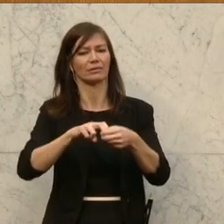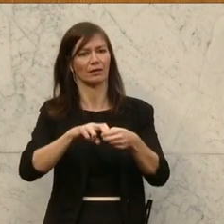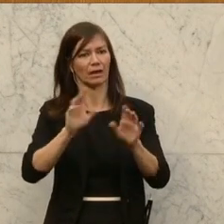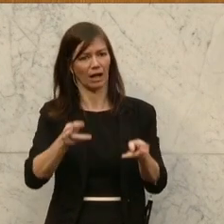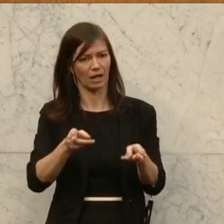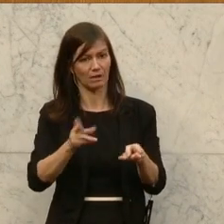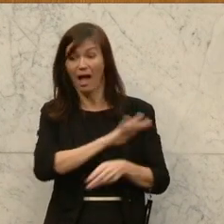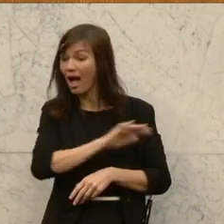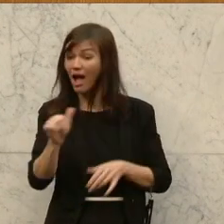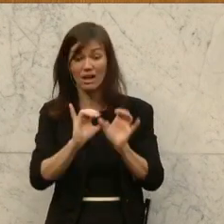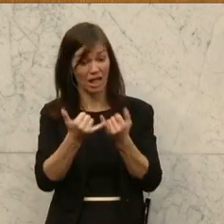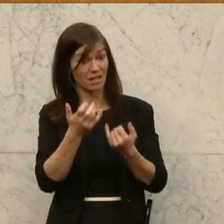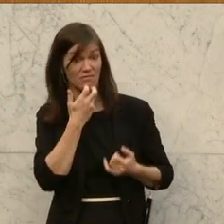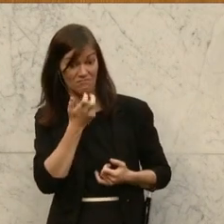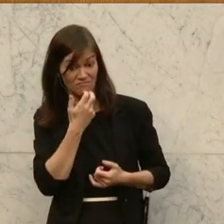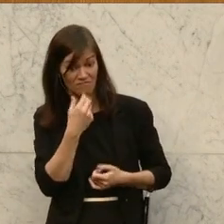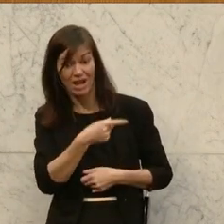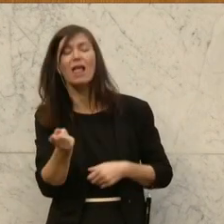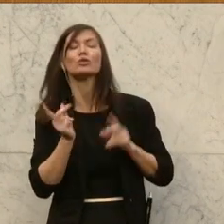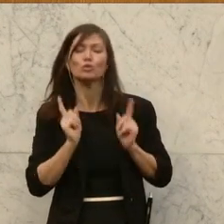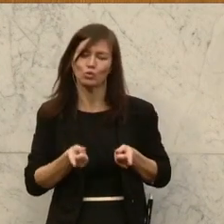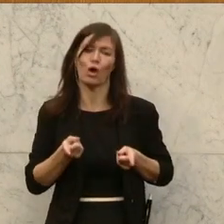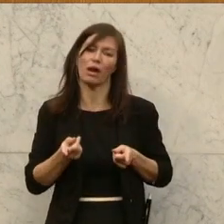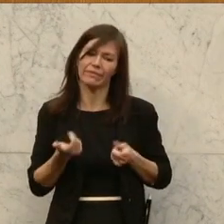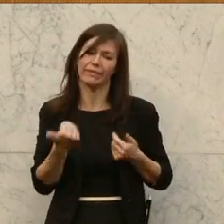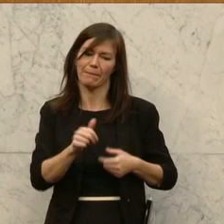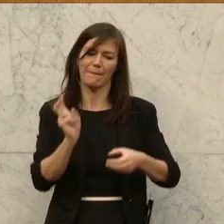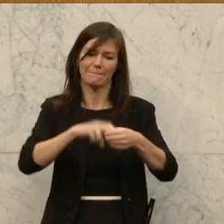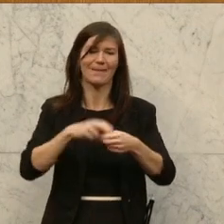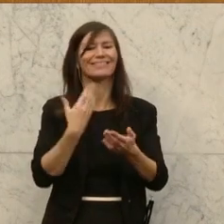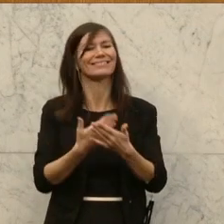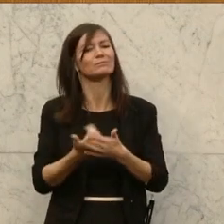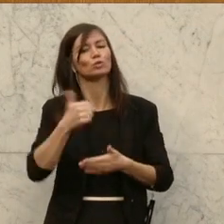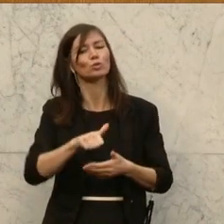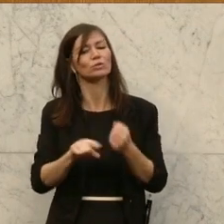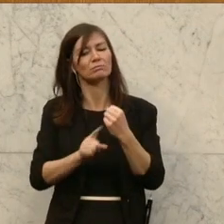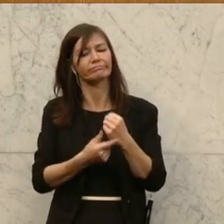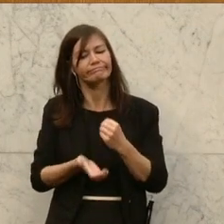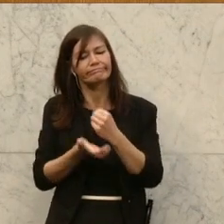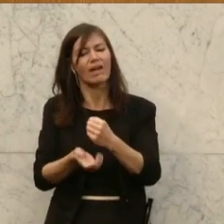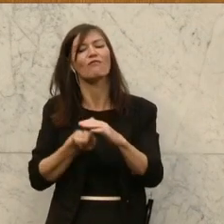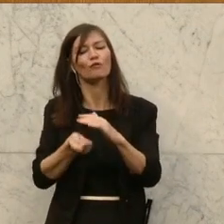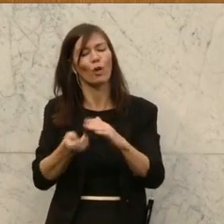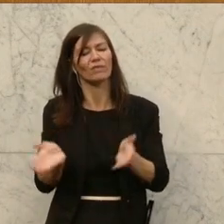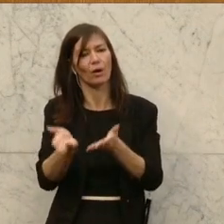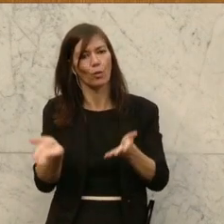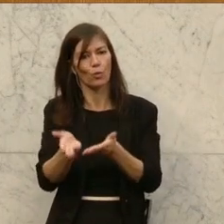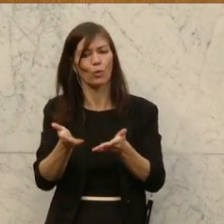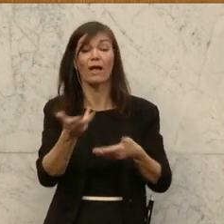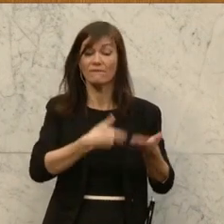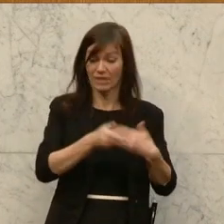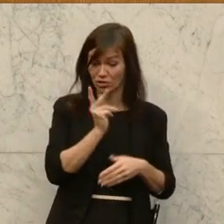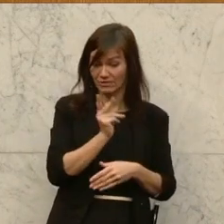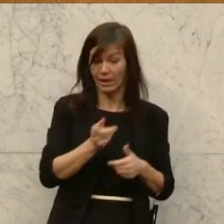alle Eltern, die das wollen, sollen das machen können. Deshalb zusätzliche Fördertöpfe gemeinsam mit der Wirtschaftskammer und mit dem Bildungsministerium, beiden